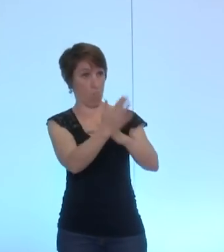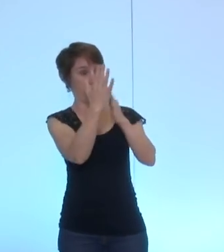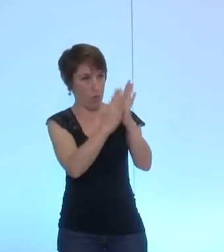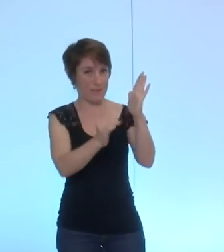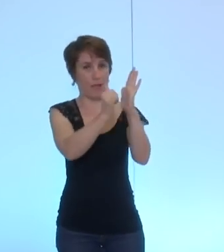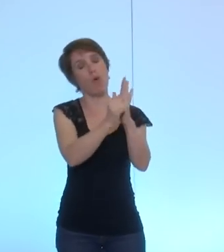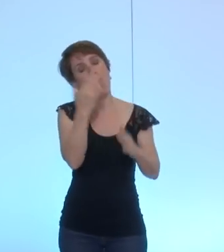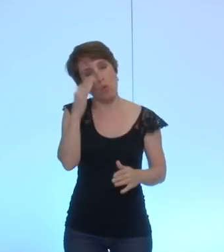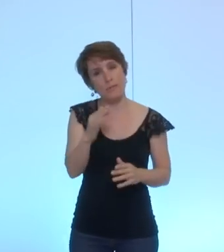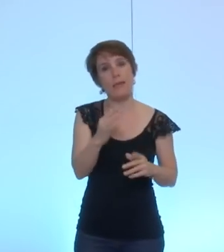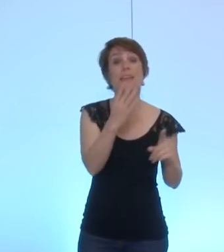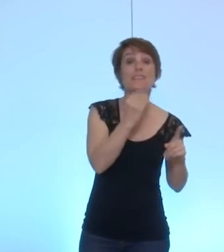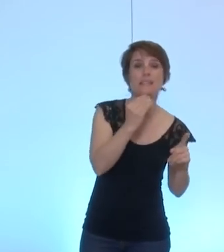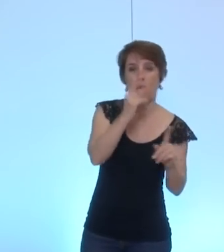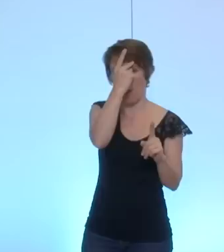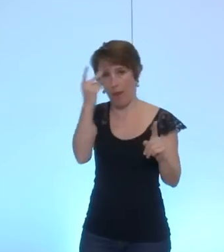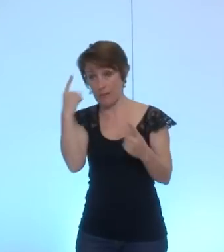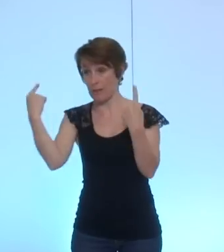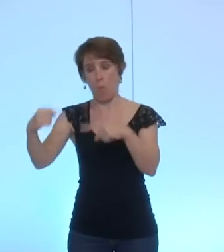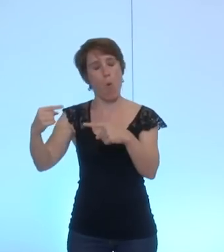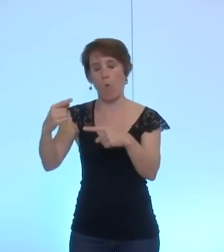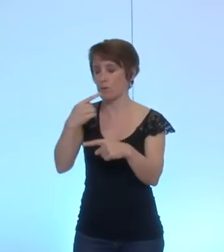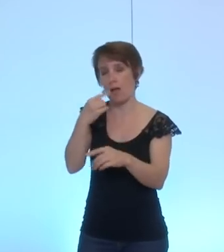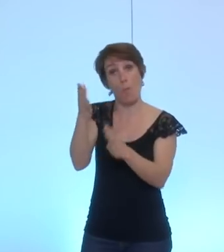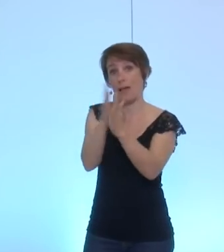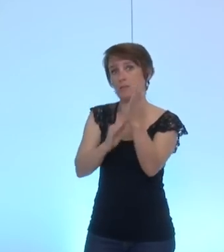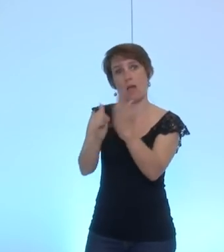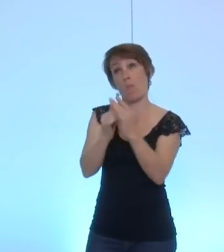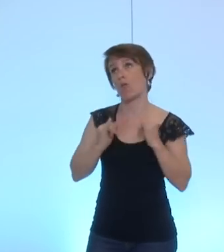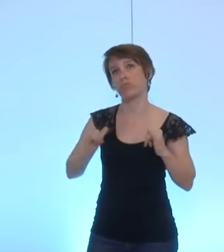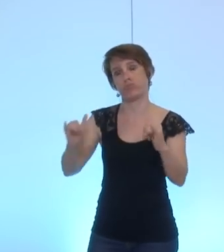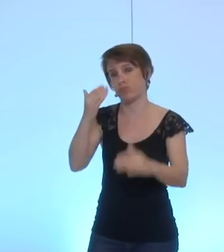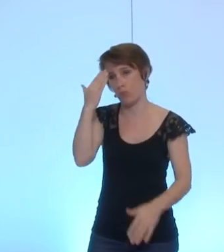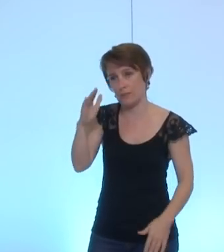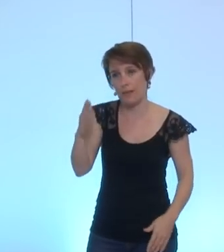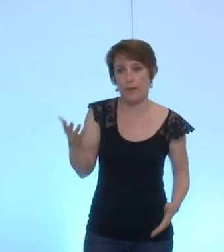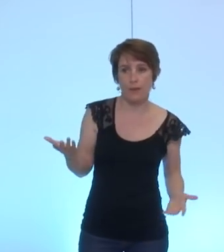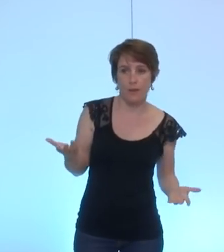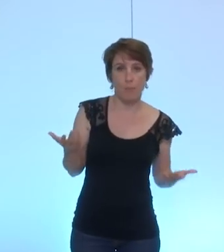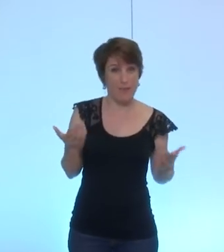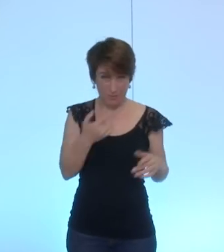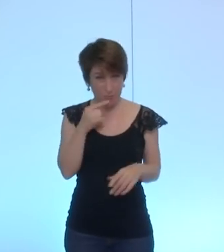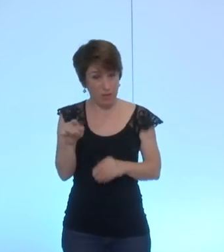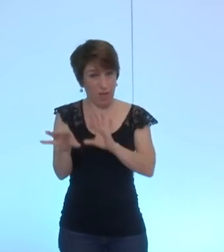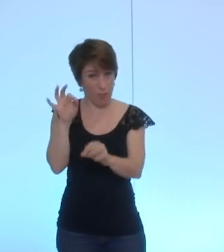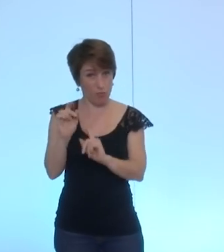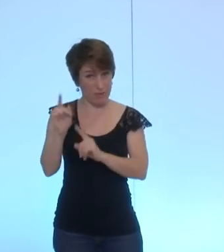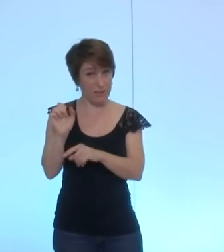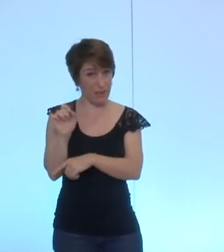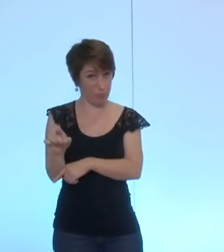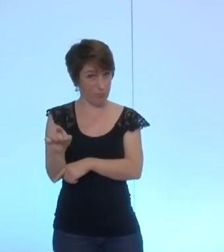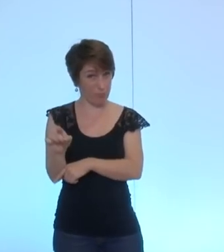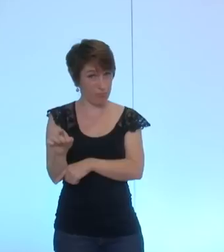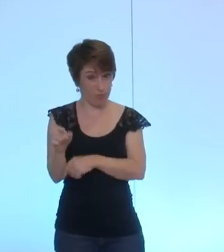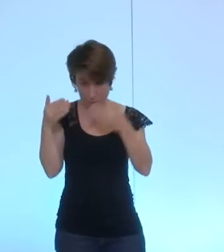symboliquement un des plus forts au monde et donc là aussi tenir compte de cette force variable pour tenir une politique à